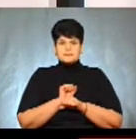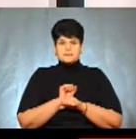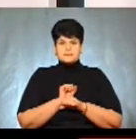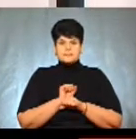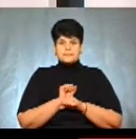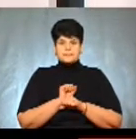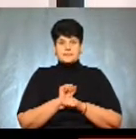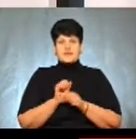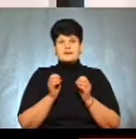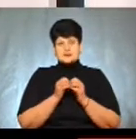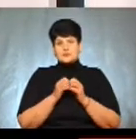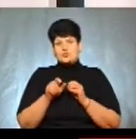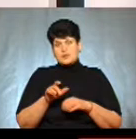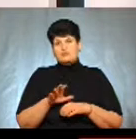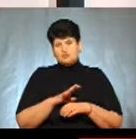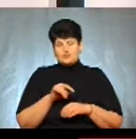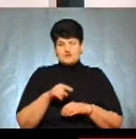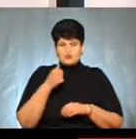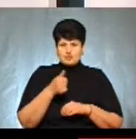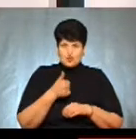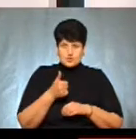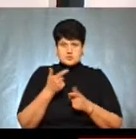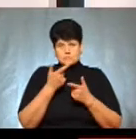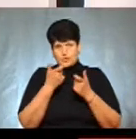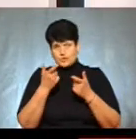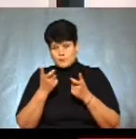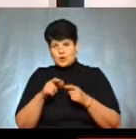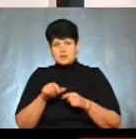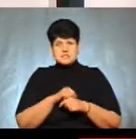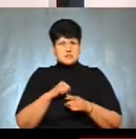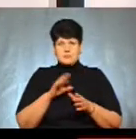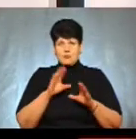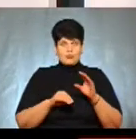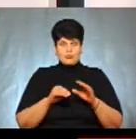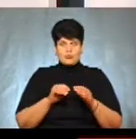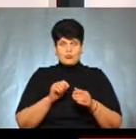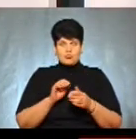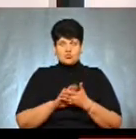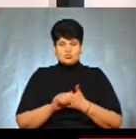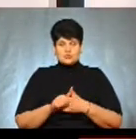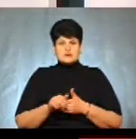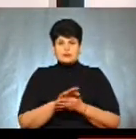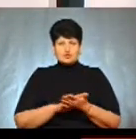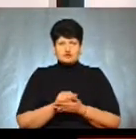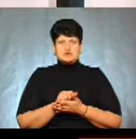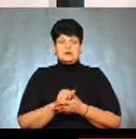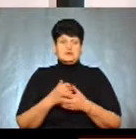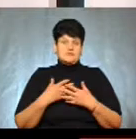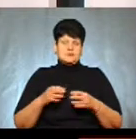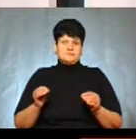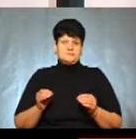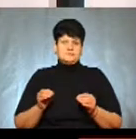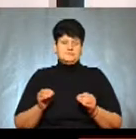В принципі, десь десяток таких людей було в цьому році, повідомлялося, люди самі потушили, ми їм роз'яснили, що і як, це на городах.